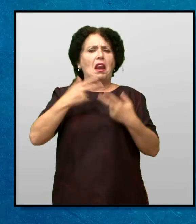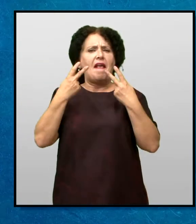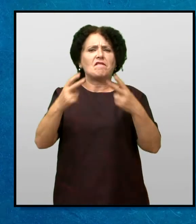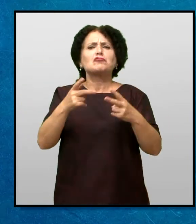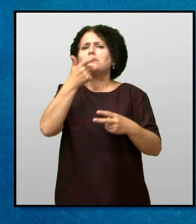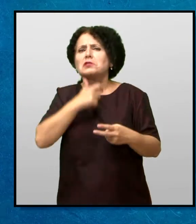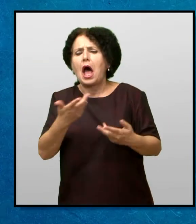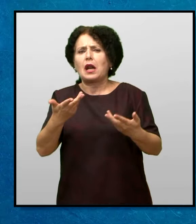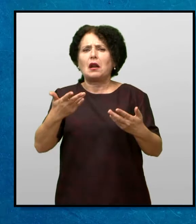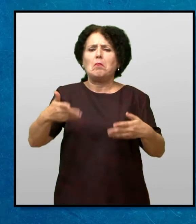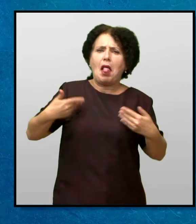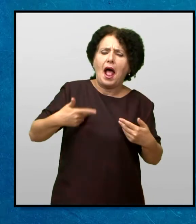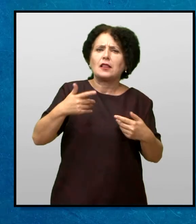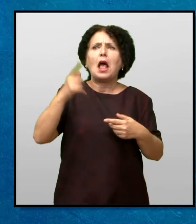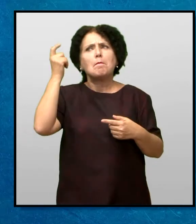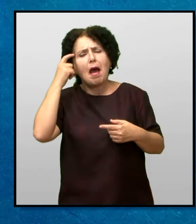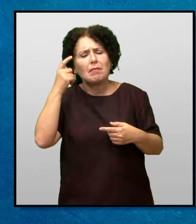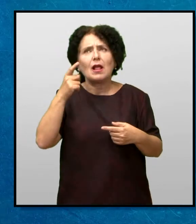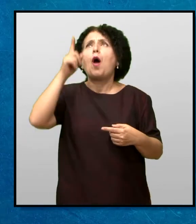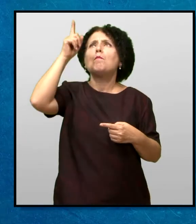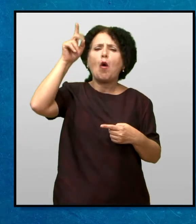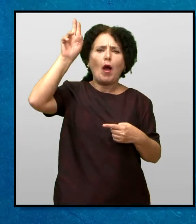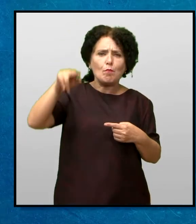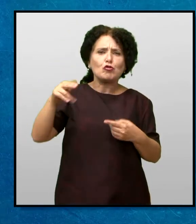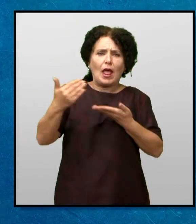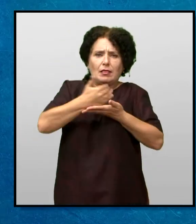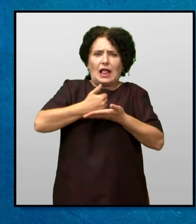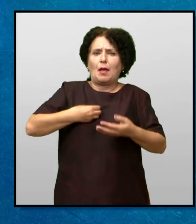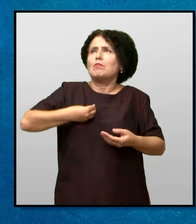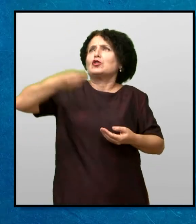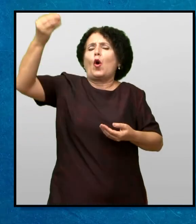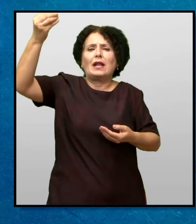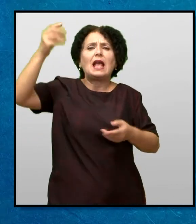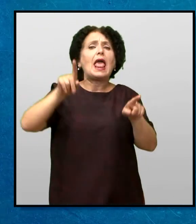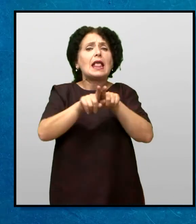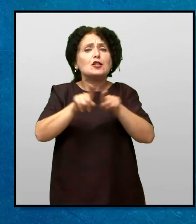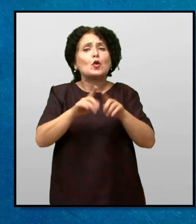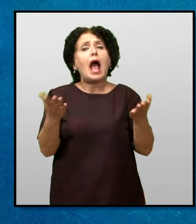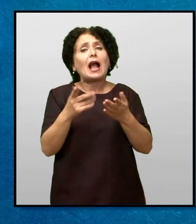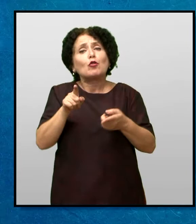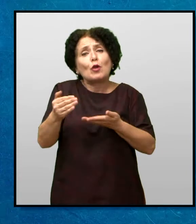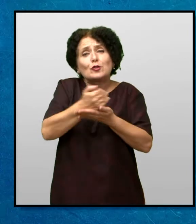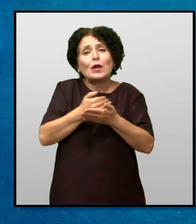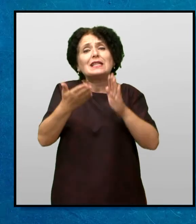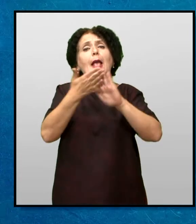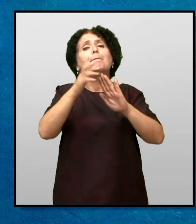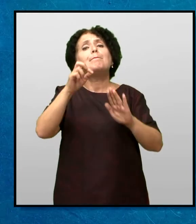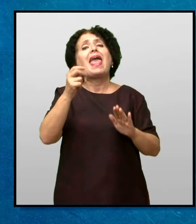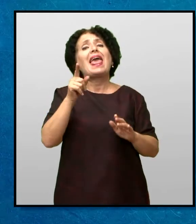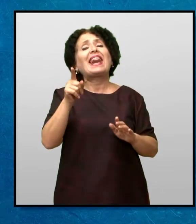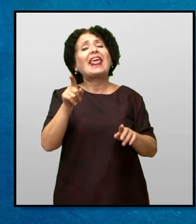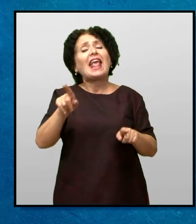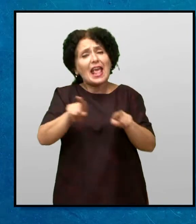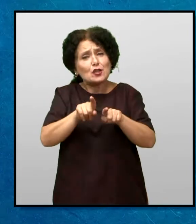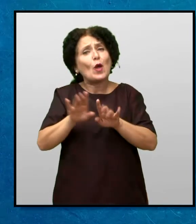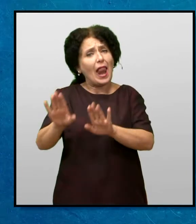важно колку си стар или умен Бог може да те исползува Исто како што ја исползува Мери Джонс